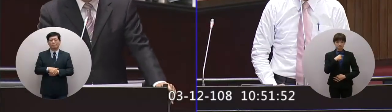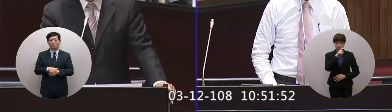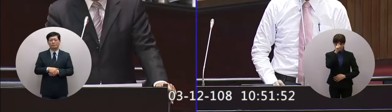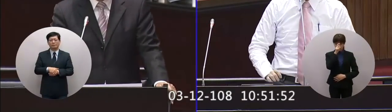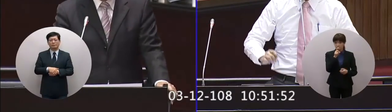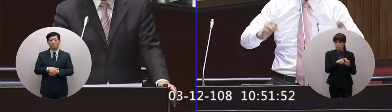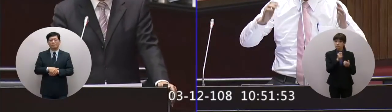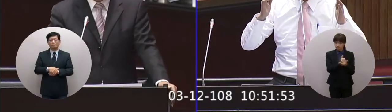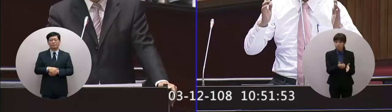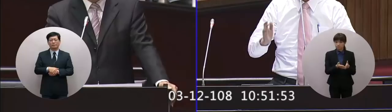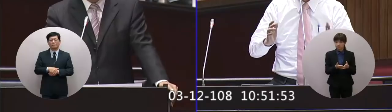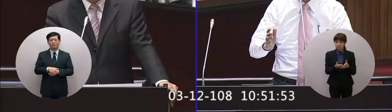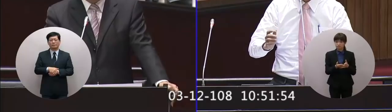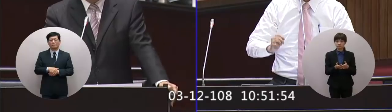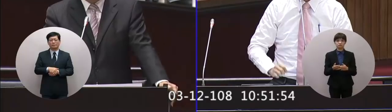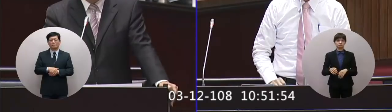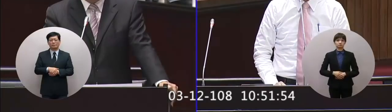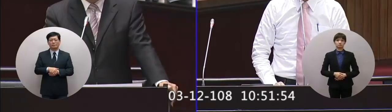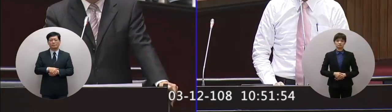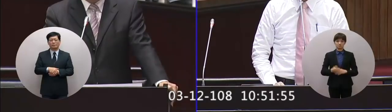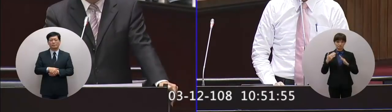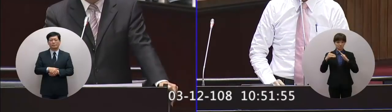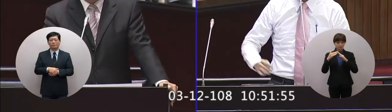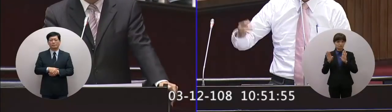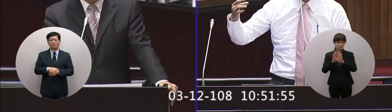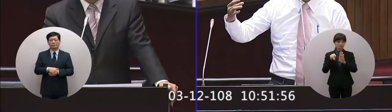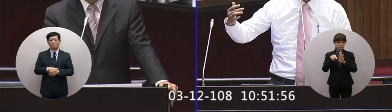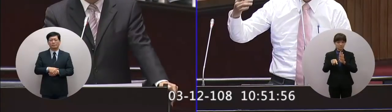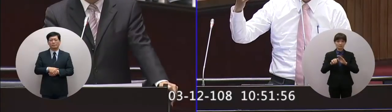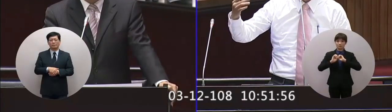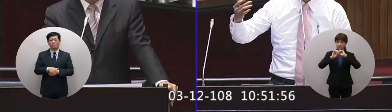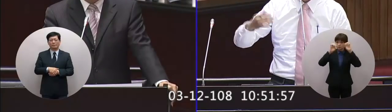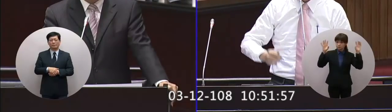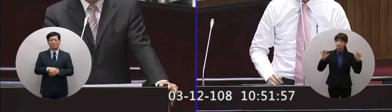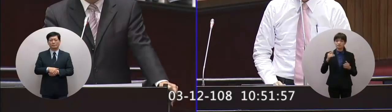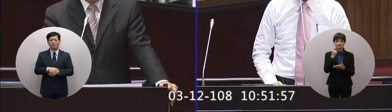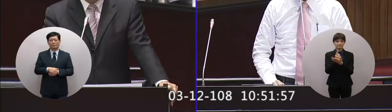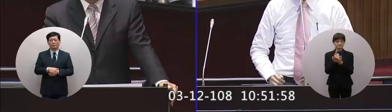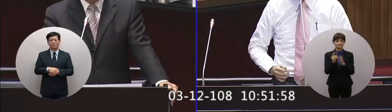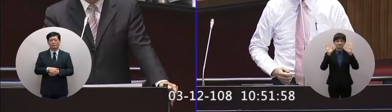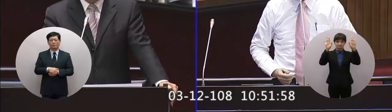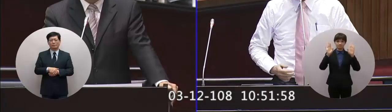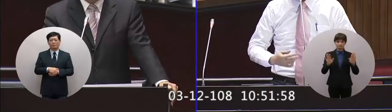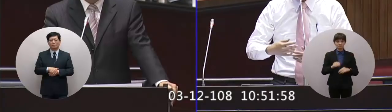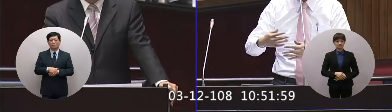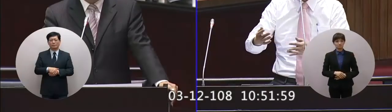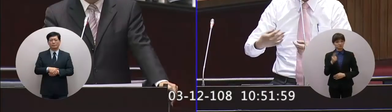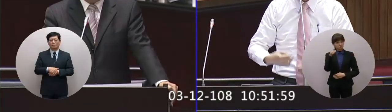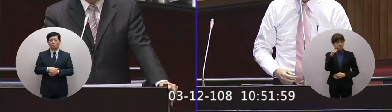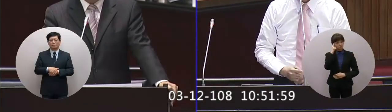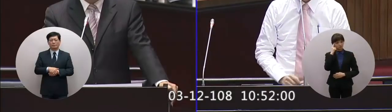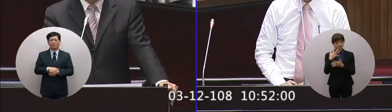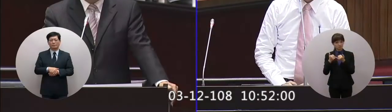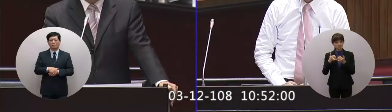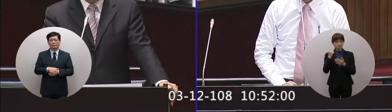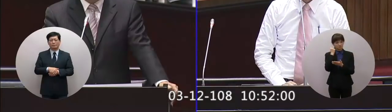達到這個只要在學校的校門口做這個宣導每天都放在那邊你覺得學生每天這樣進進